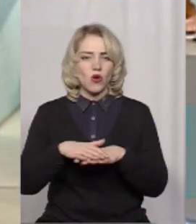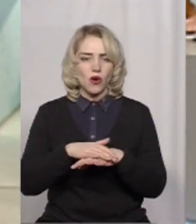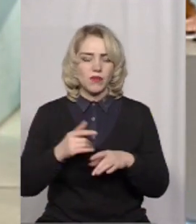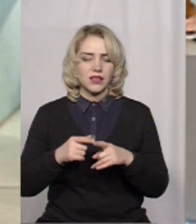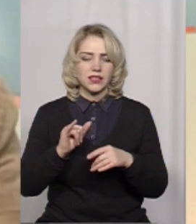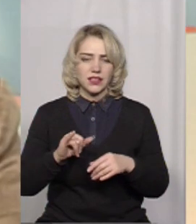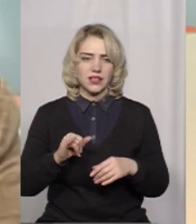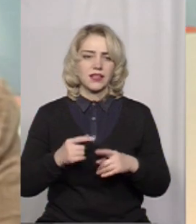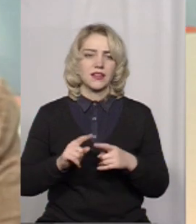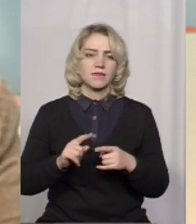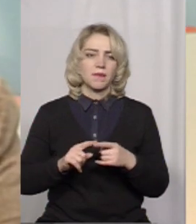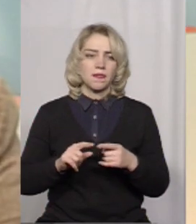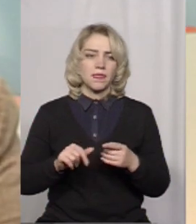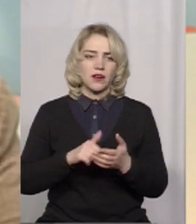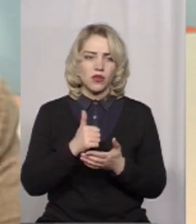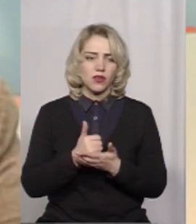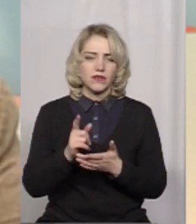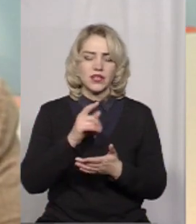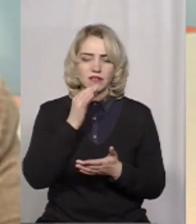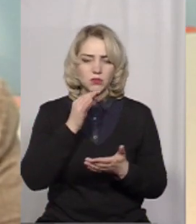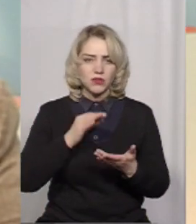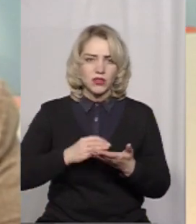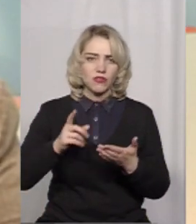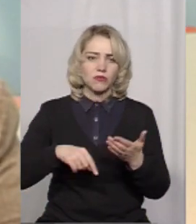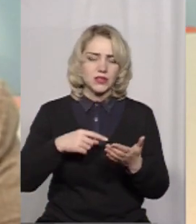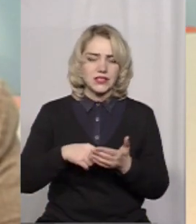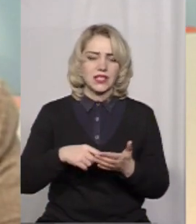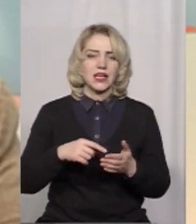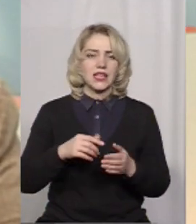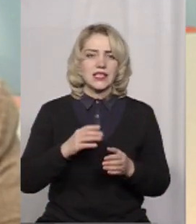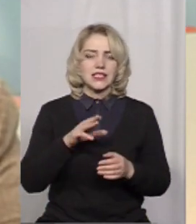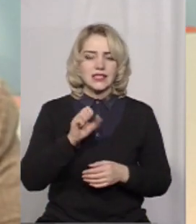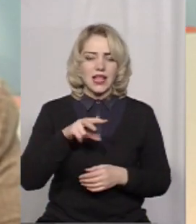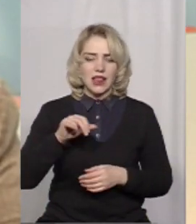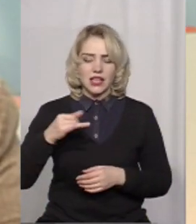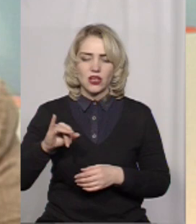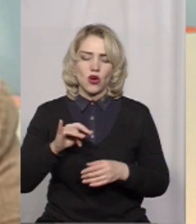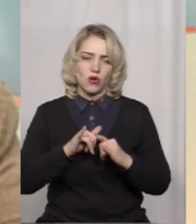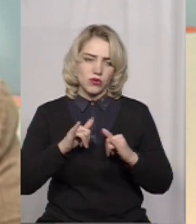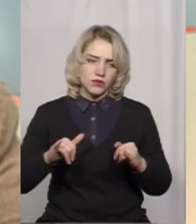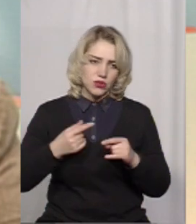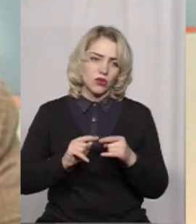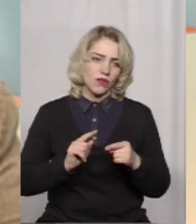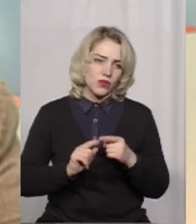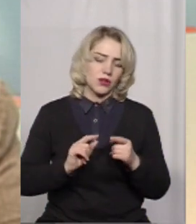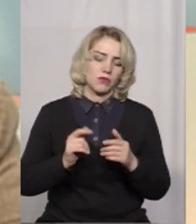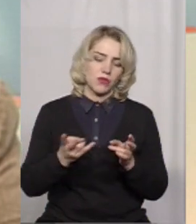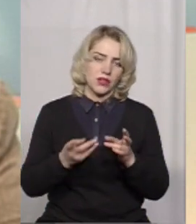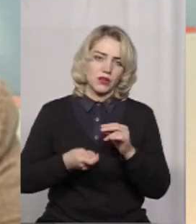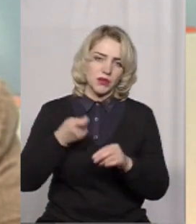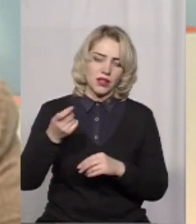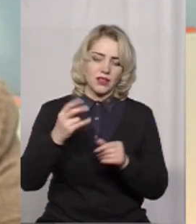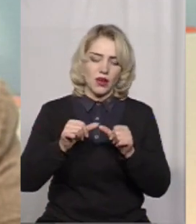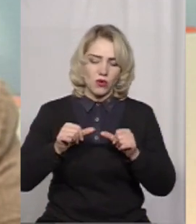відповідає одній з цілей сталого розвитку, його можна подати нам на конкурс. Комісія буде його